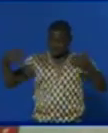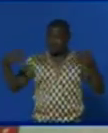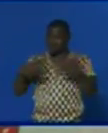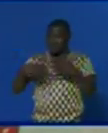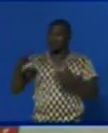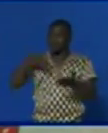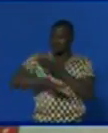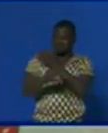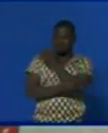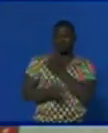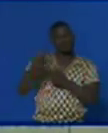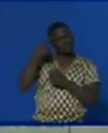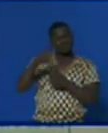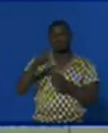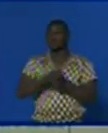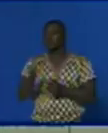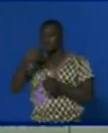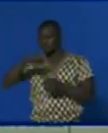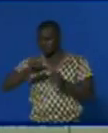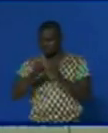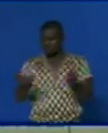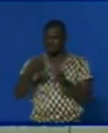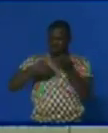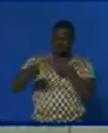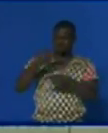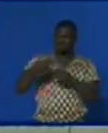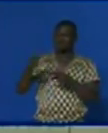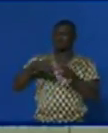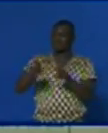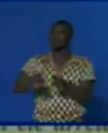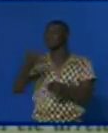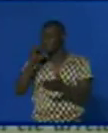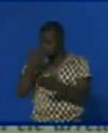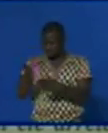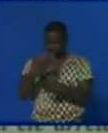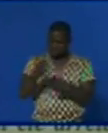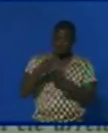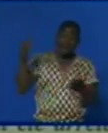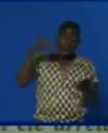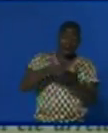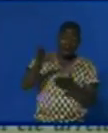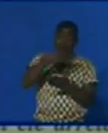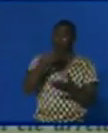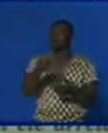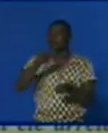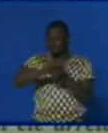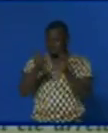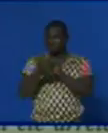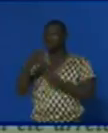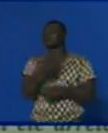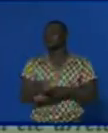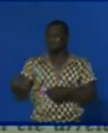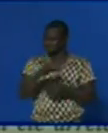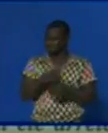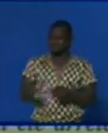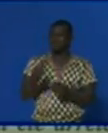Selon le pays, ce retour annonce une redistribution des cartes en RDC. Car Jean-Pierre Abemba n'est pas n'importe qui et le